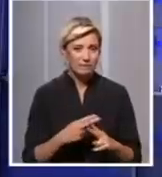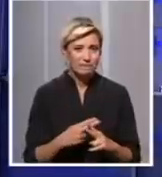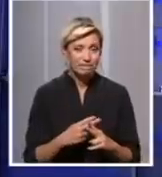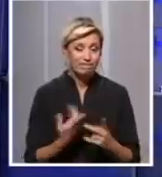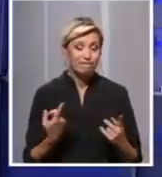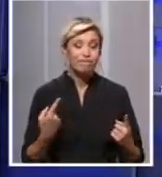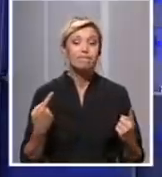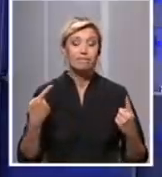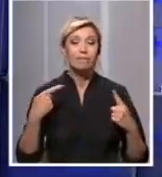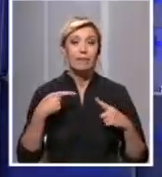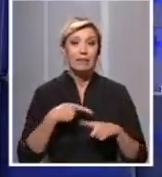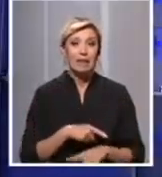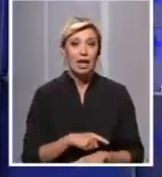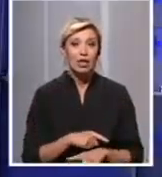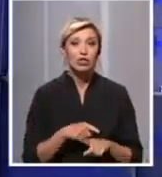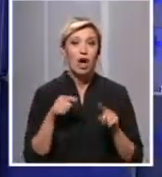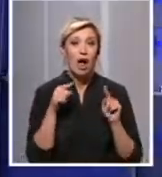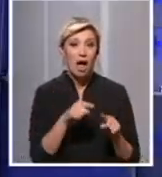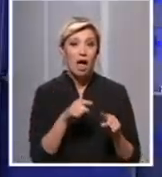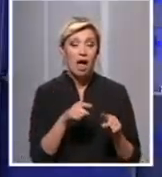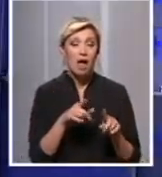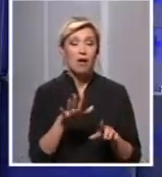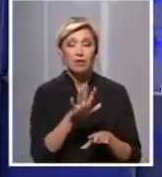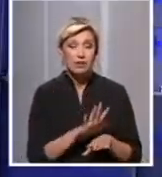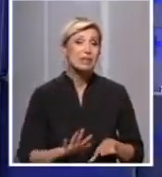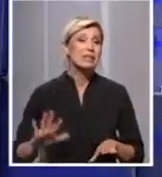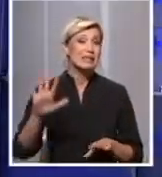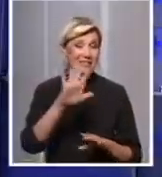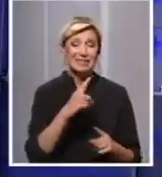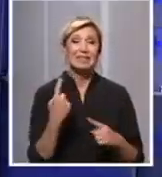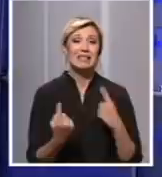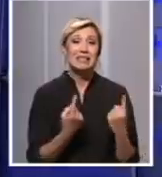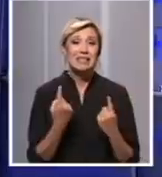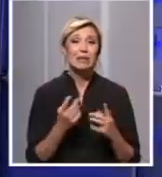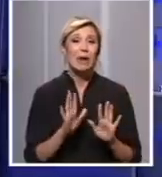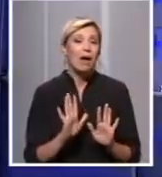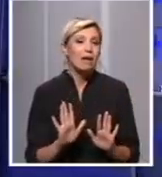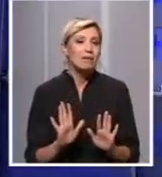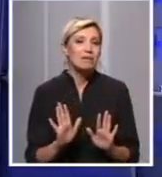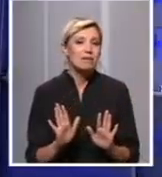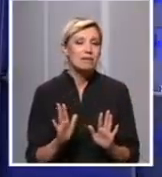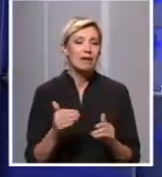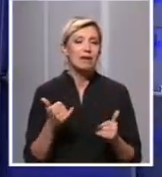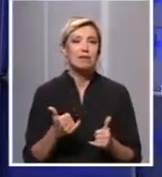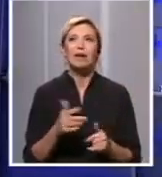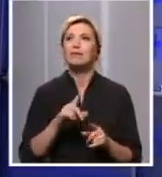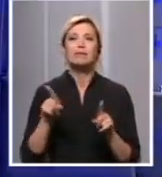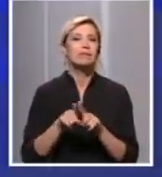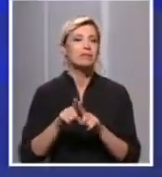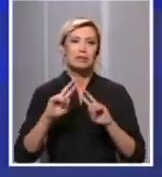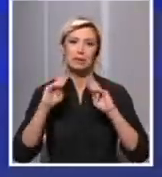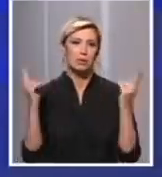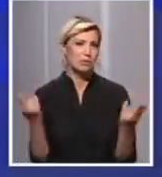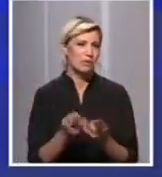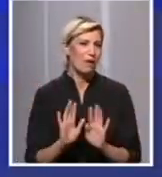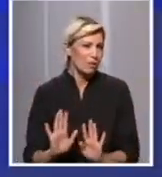nažalost, uz kopu te čitave slike i epidemiološke situacije koje je praktično sada svugda u svetu takva.